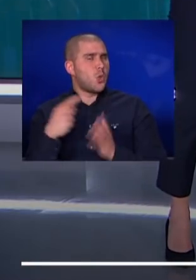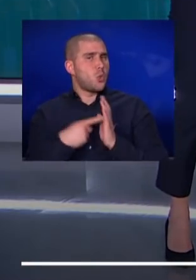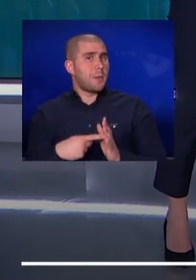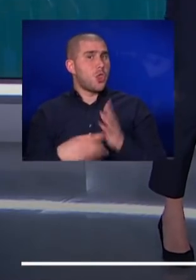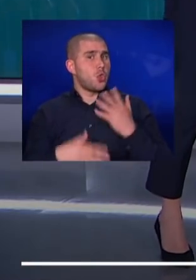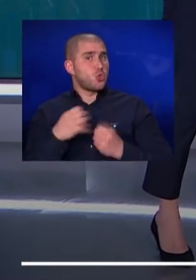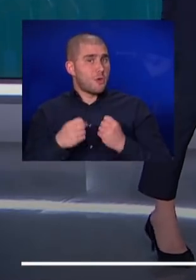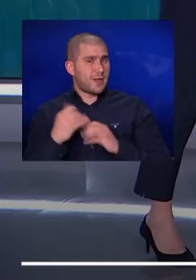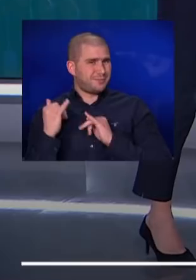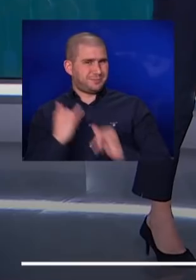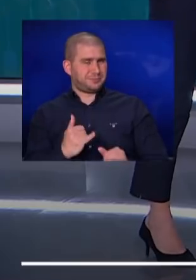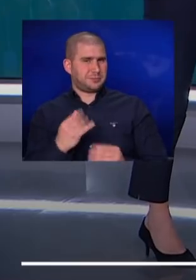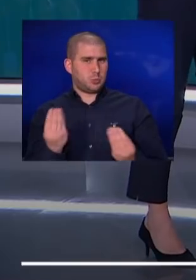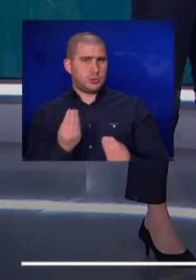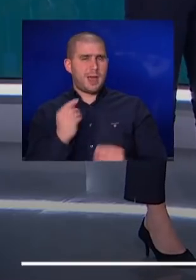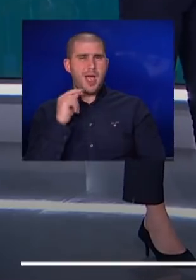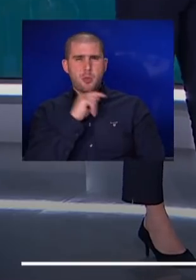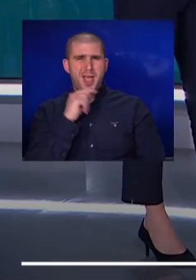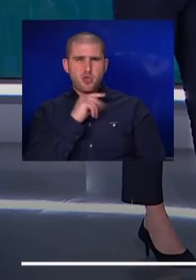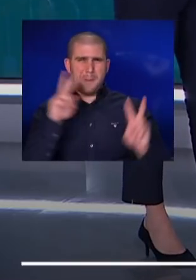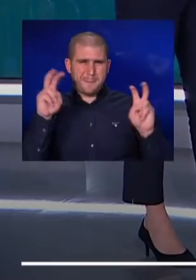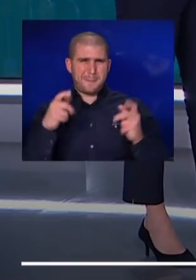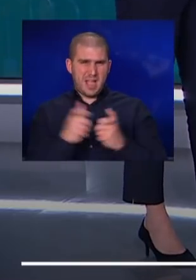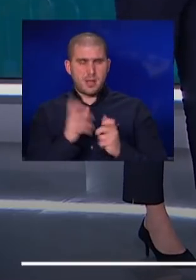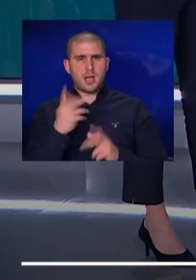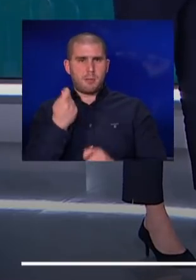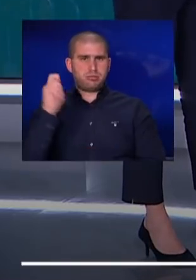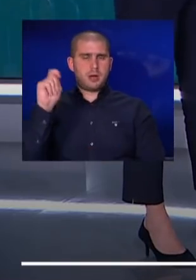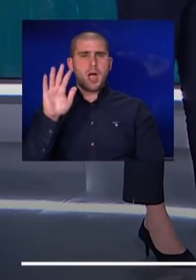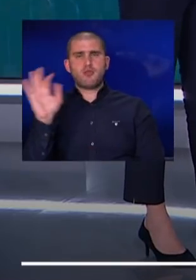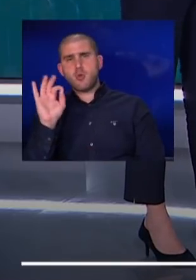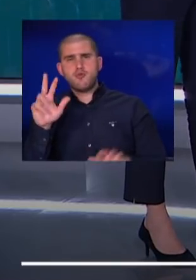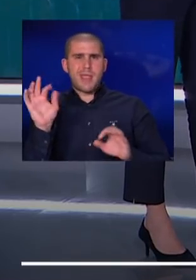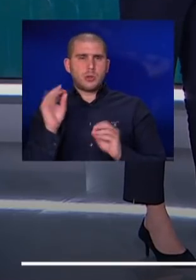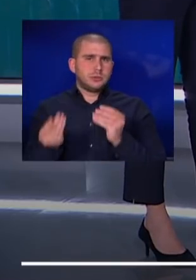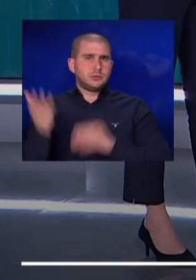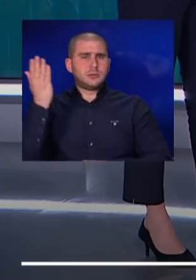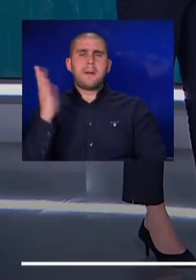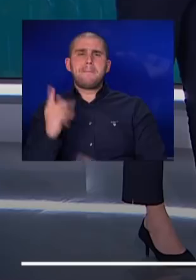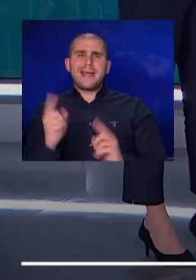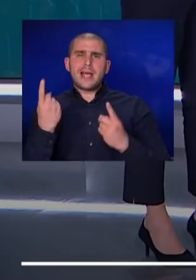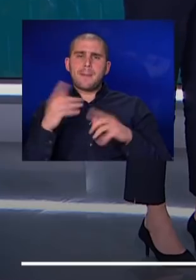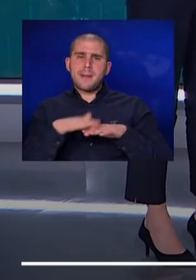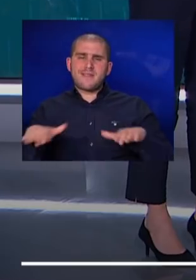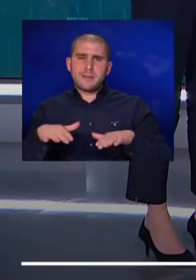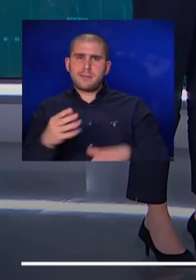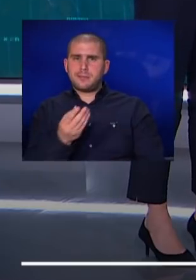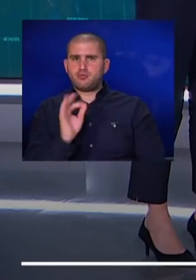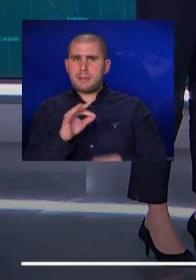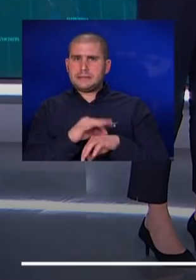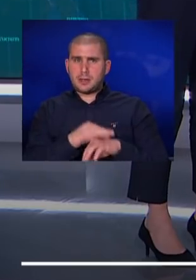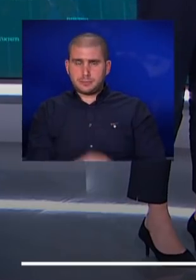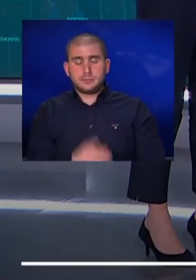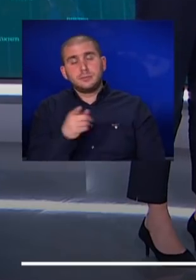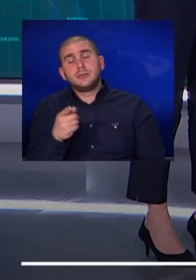תנובה שמספק את המוצרים של אדום אדום כבר מייקרת בבין חמישה ל-8 אחוזים מה קורה על המדפים? תראי, זה